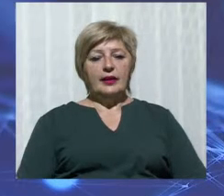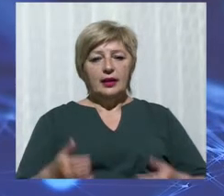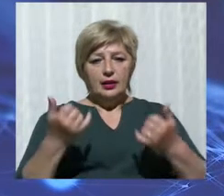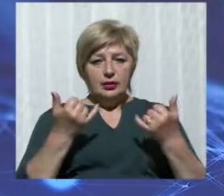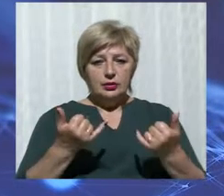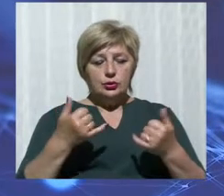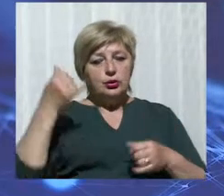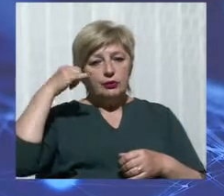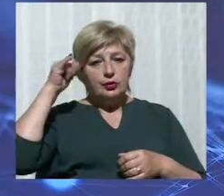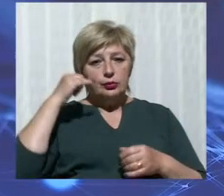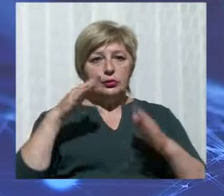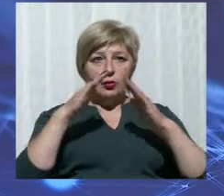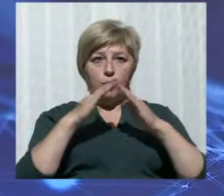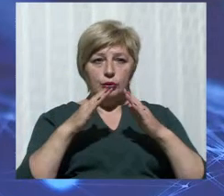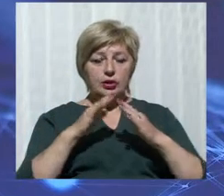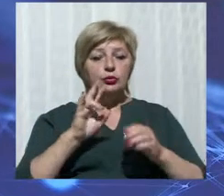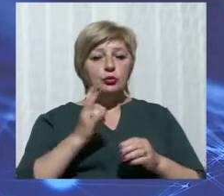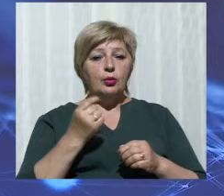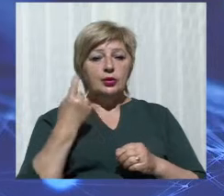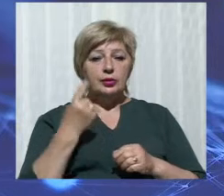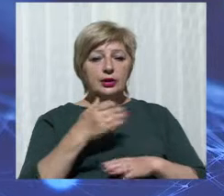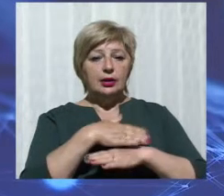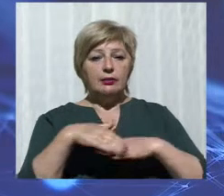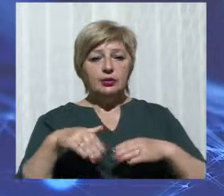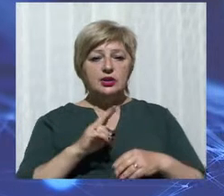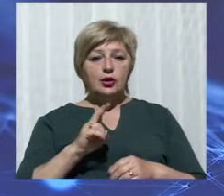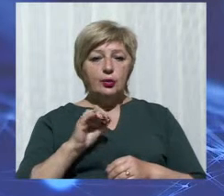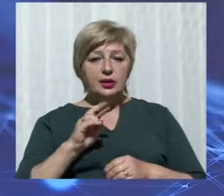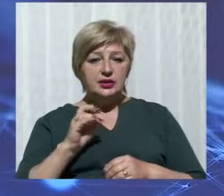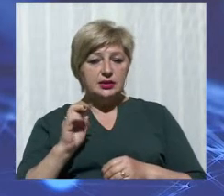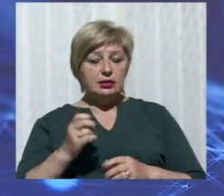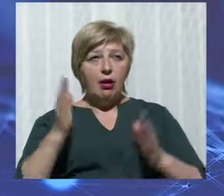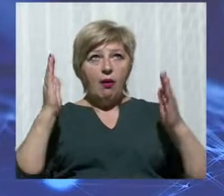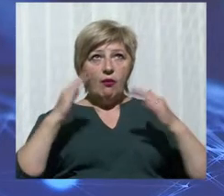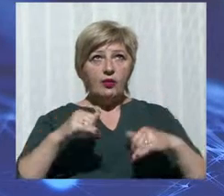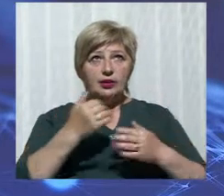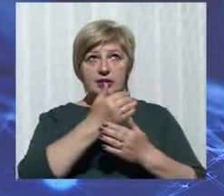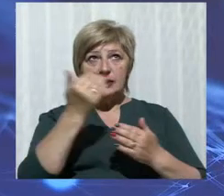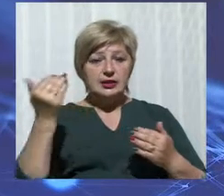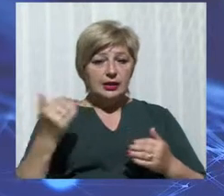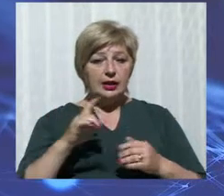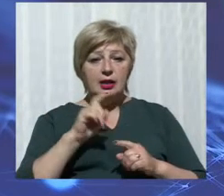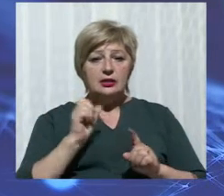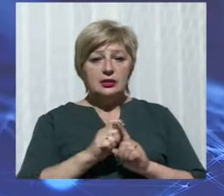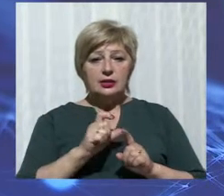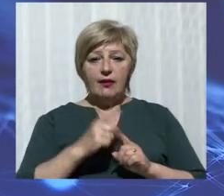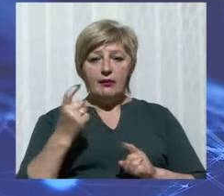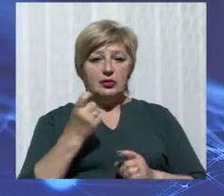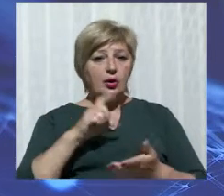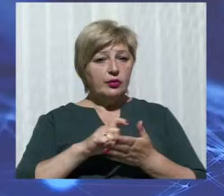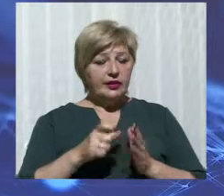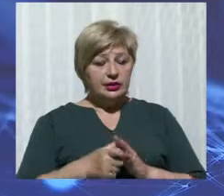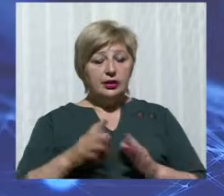Сьогодні у Крилому Розі в будинку номер один на вулиці Комерційна обвалилася стеля. За словами власників квартир,